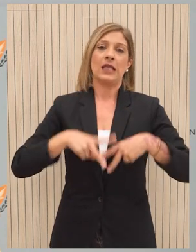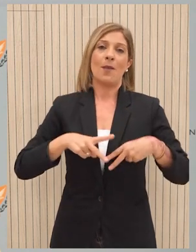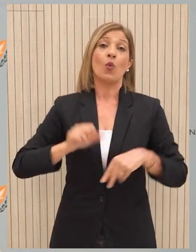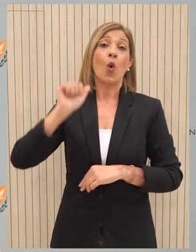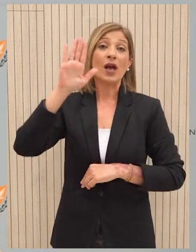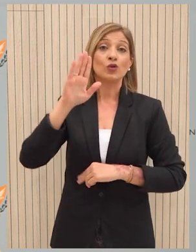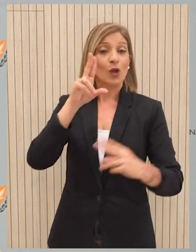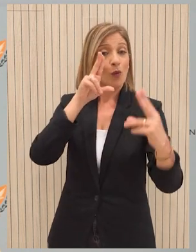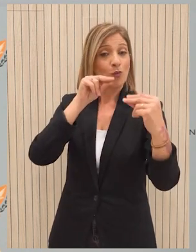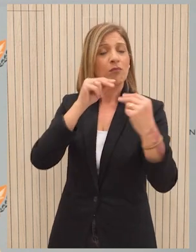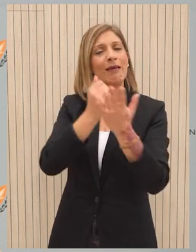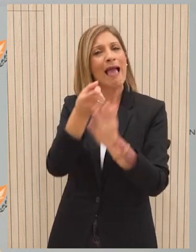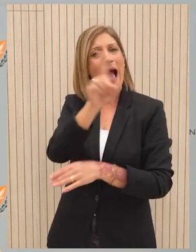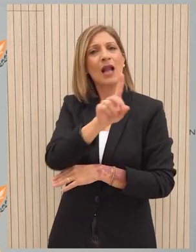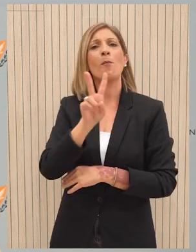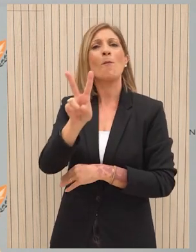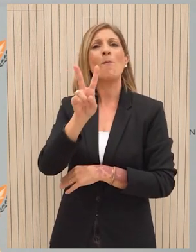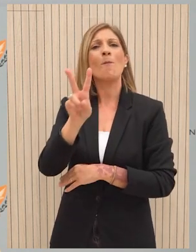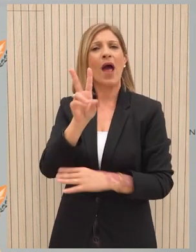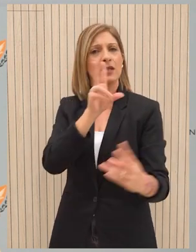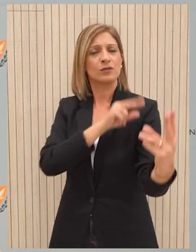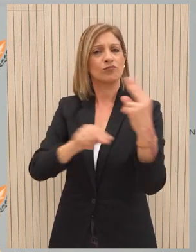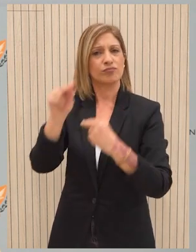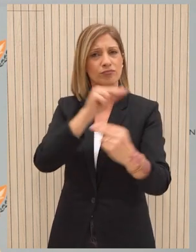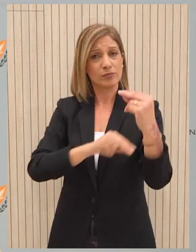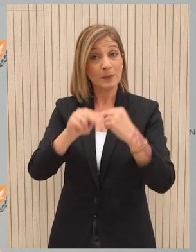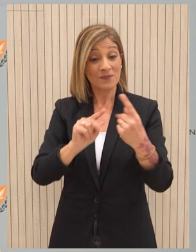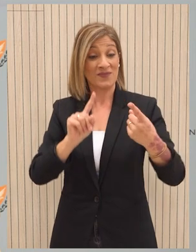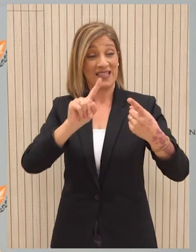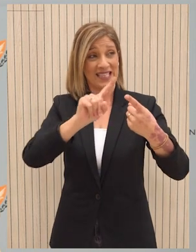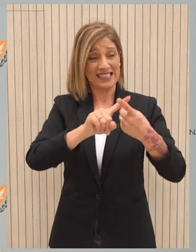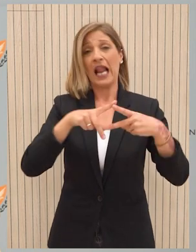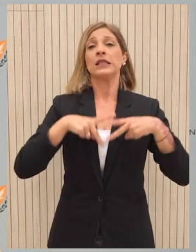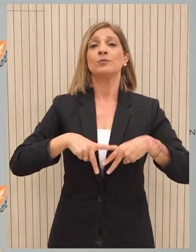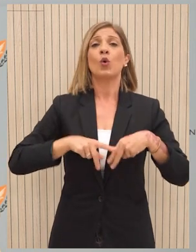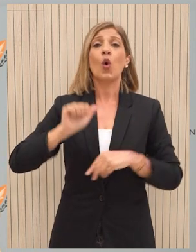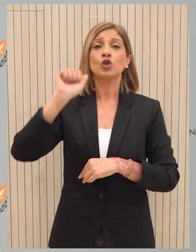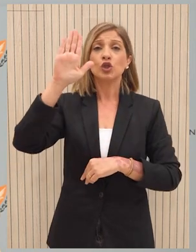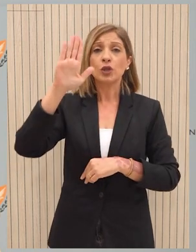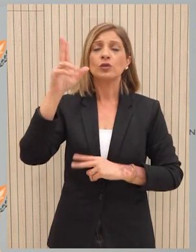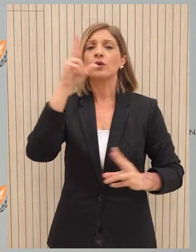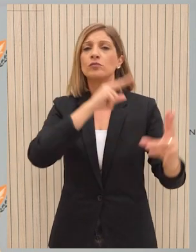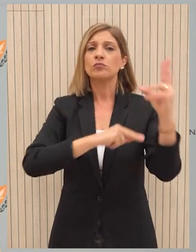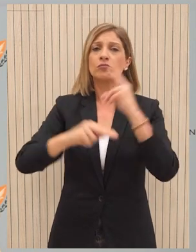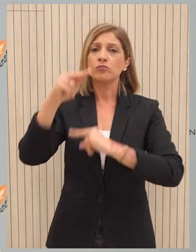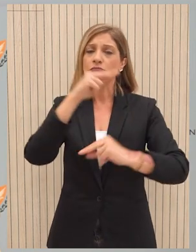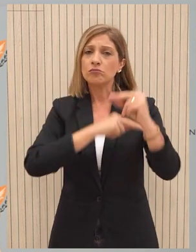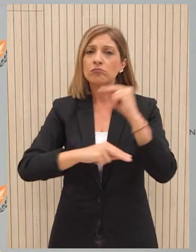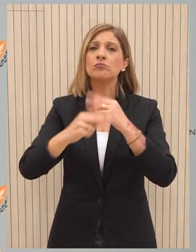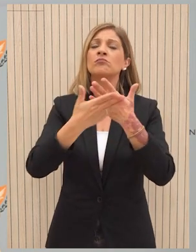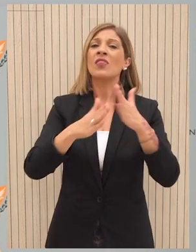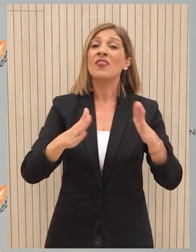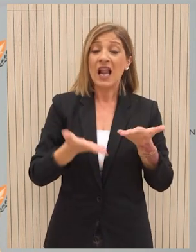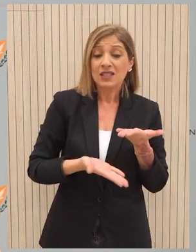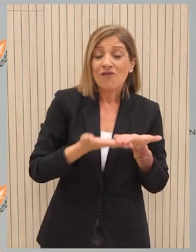Εξωτερικών και άλλους αξιωματούχους της Παλαιστινιακής Αρχής. Κατά τις συναντήσεις του Υπουργού Εξωτερικών συζητήθηκε η δημιουργία του θαλάσσου